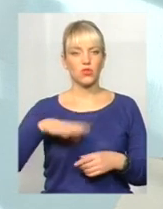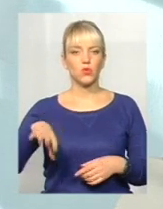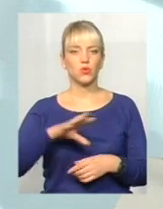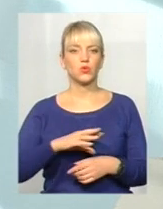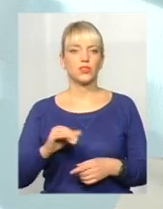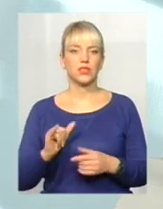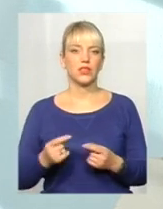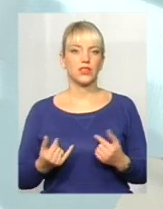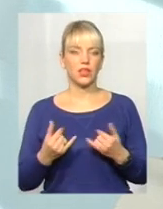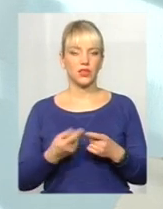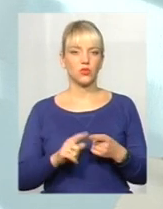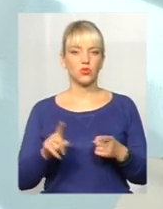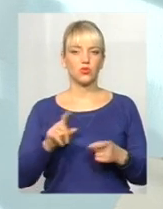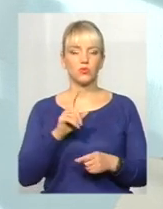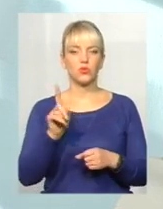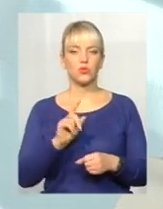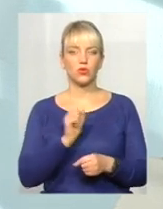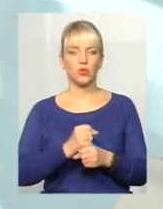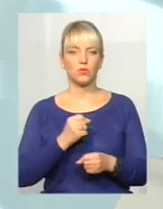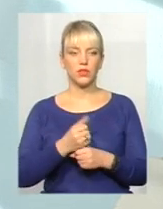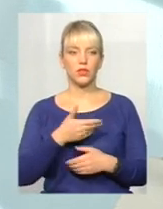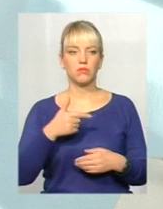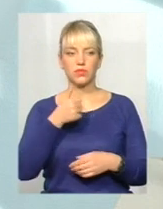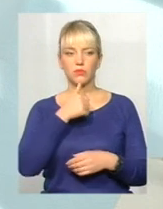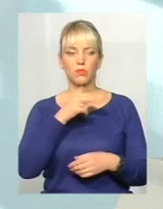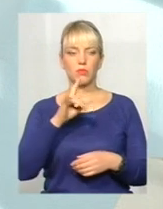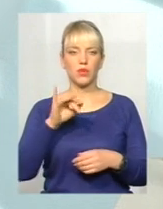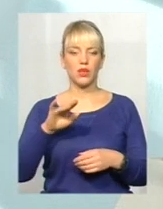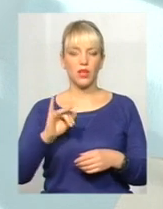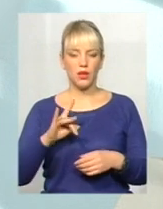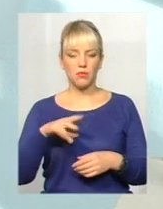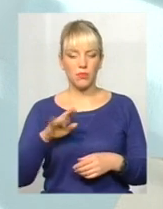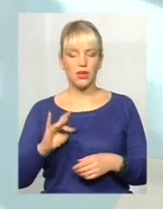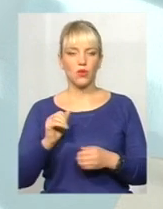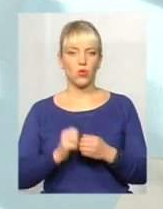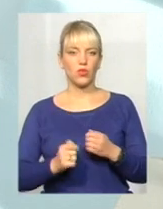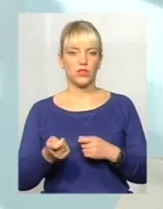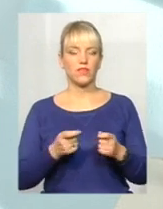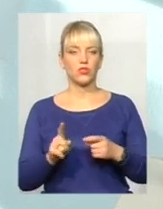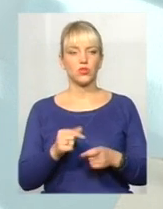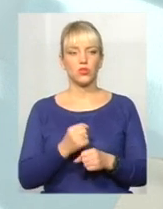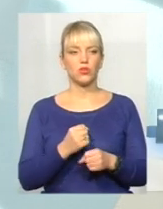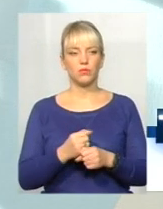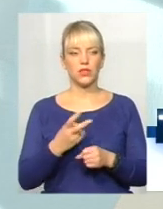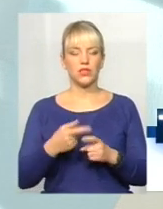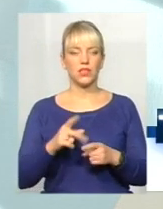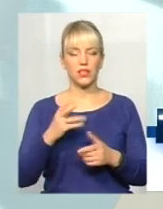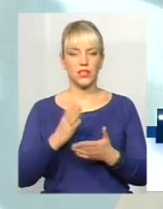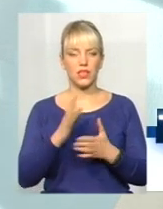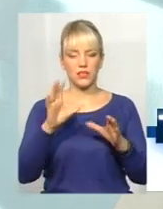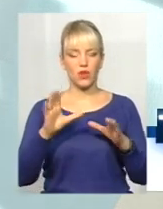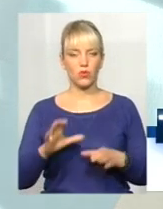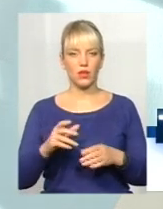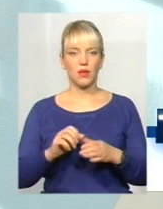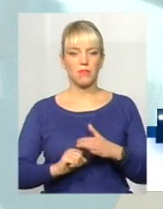І для того, щоб щось робити, спробували при кожній владі щось починати робити. Але посилаємося і на законодавчу базу, на те,